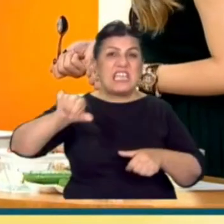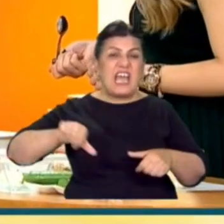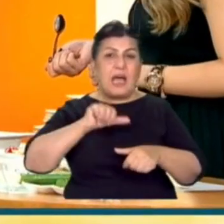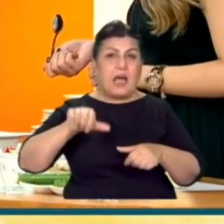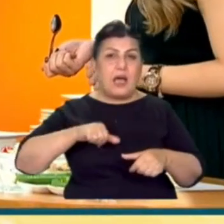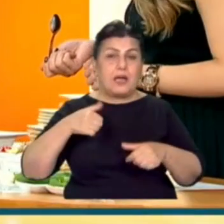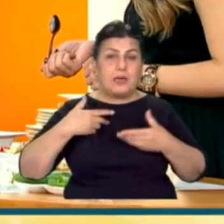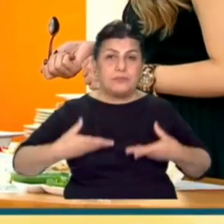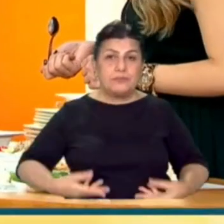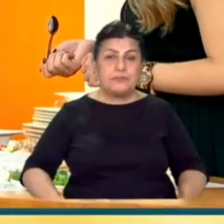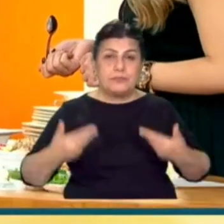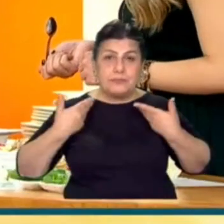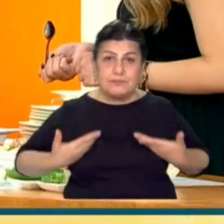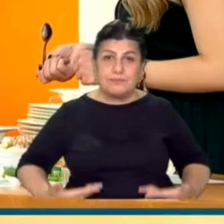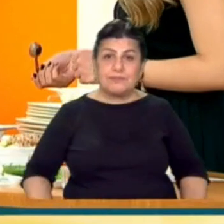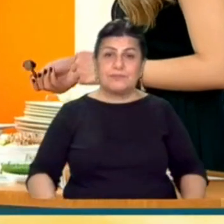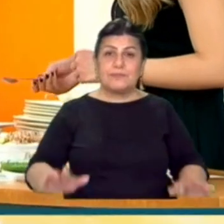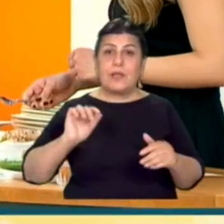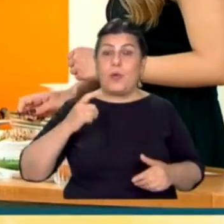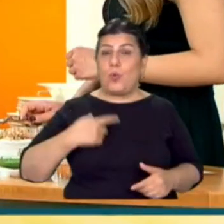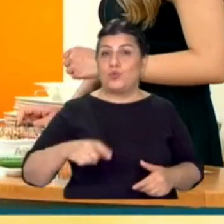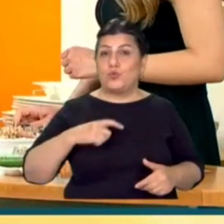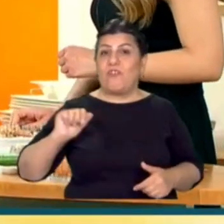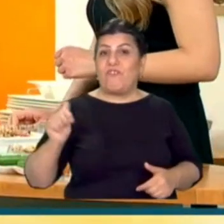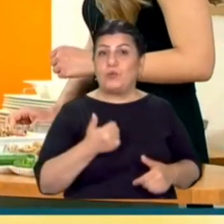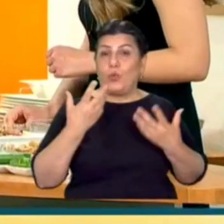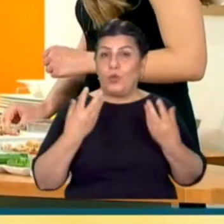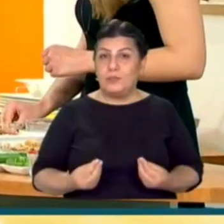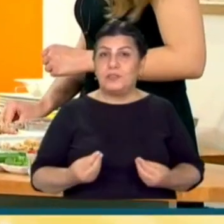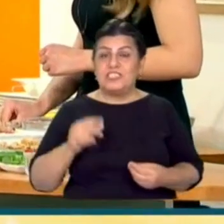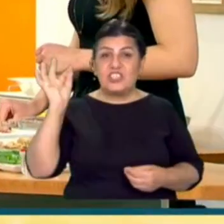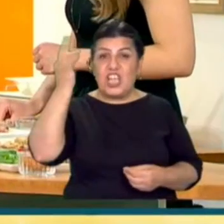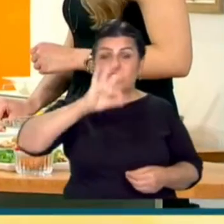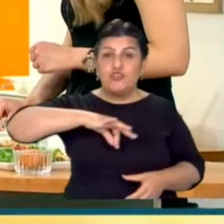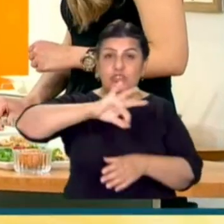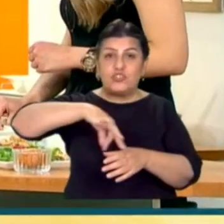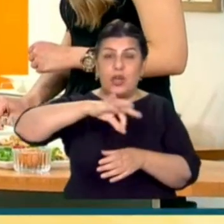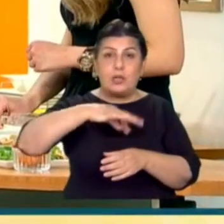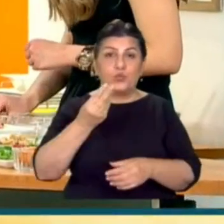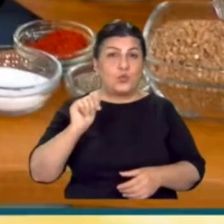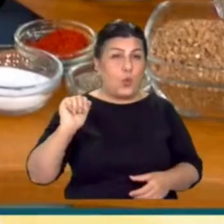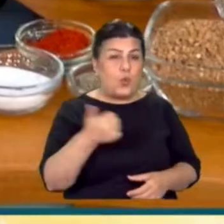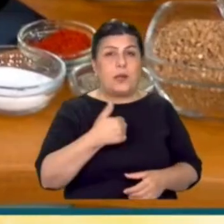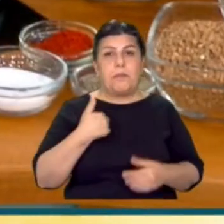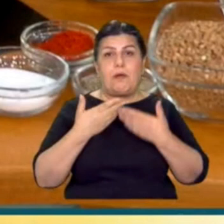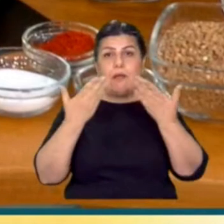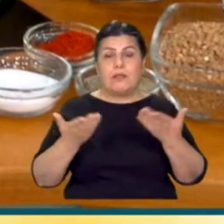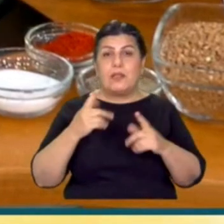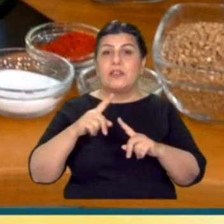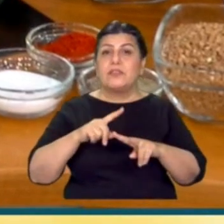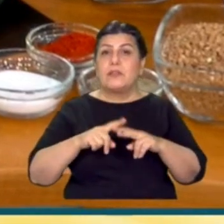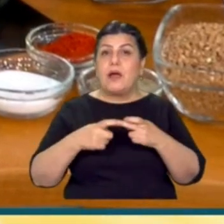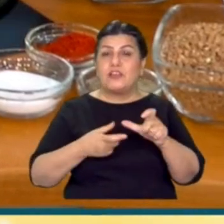işte bel bölgenizdeki özellikle yağlara bile faydalı olabilecek. Dolayısıyla yeşil çay çok önemli adlıyorum. Tarçın,